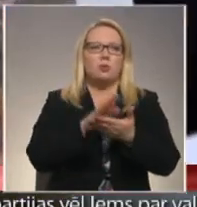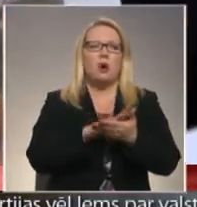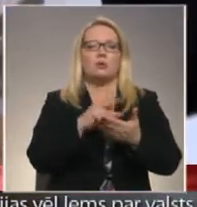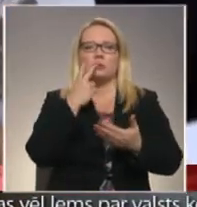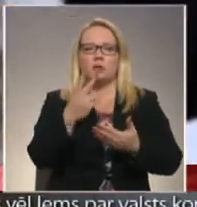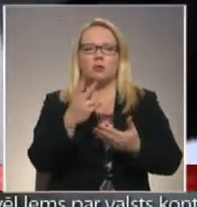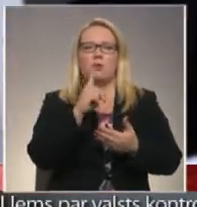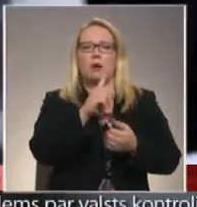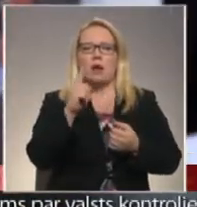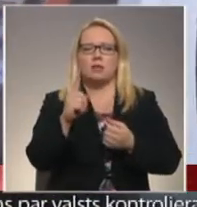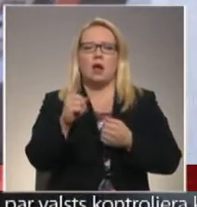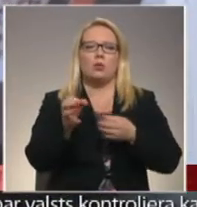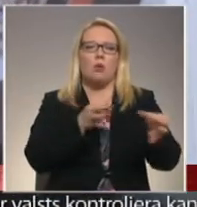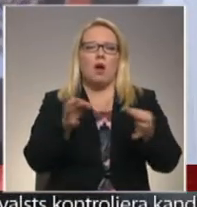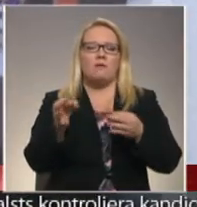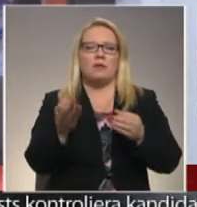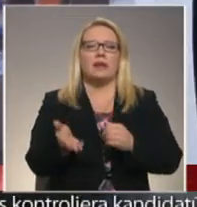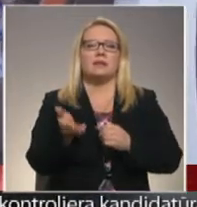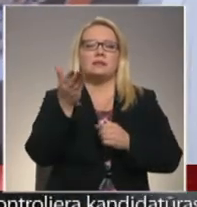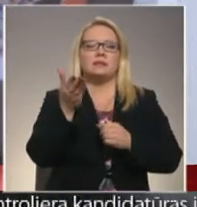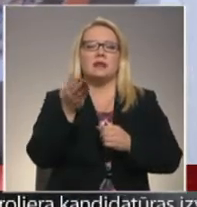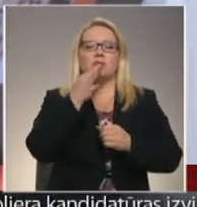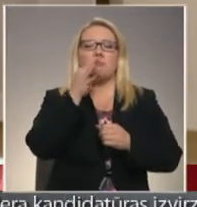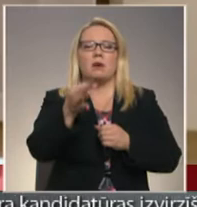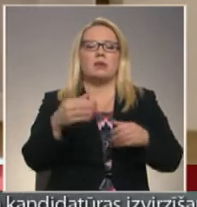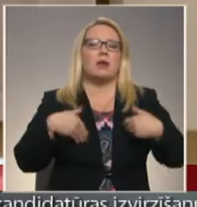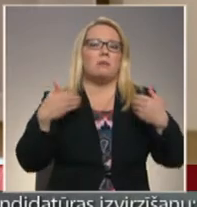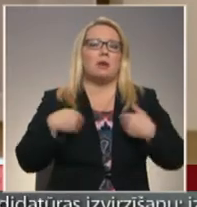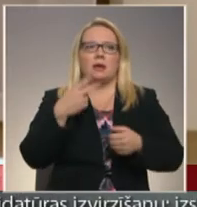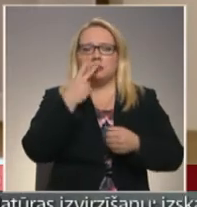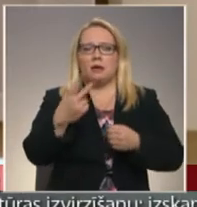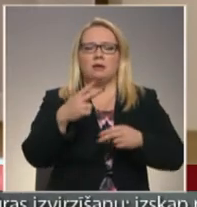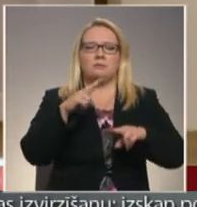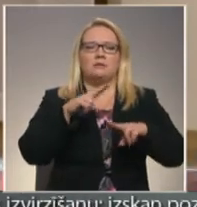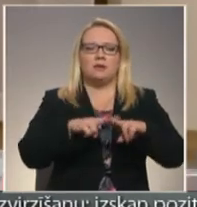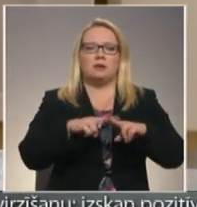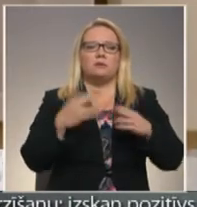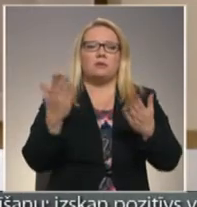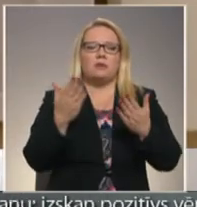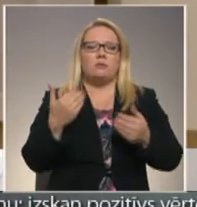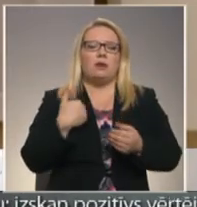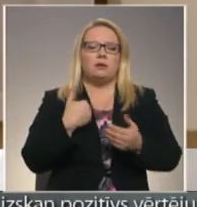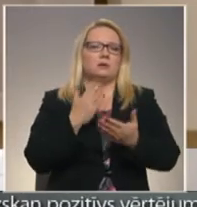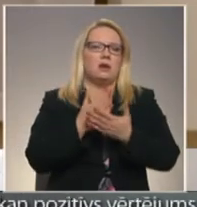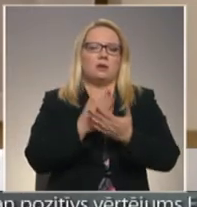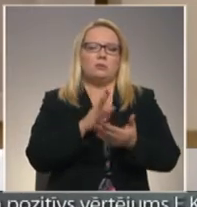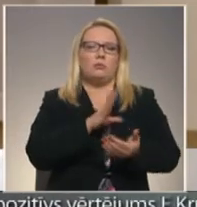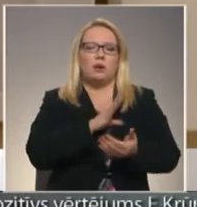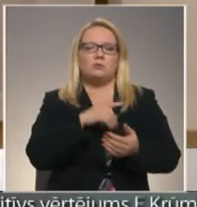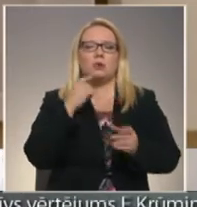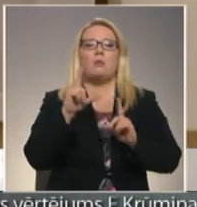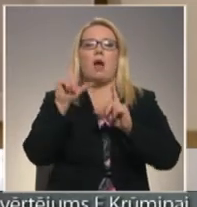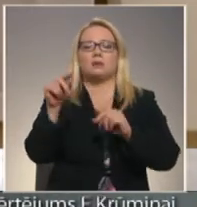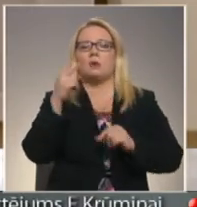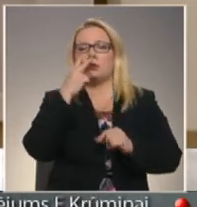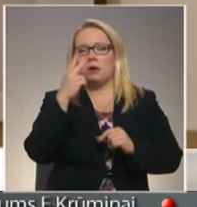katra novada ir kaut kas izcēlts un pateikts. Un pilnīgi prieks skatīties par vietām, kur vēl varbūt es neesmu bijusi un gribu aizbraukt